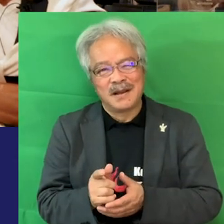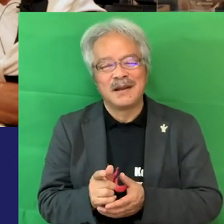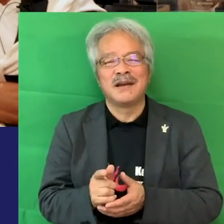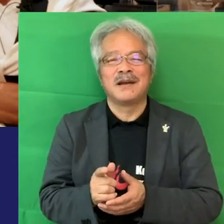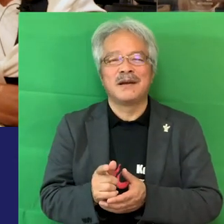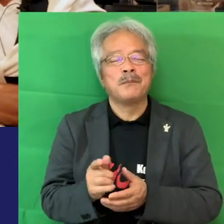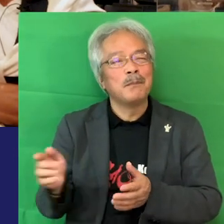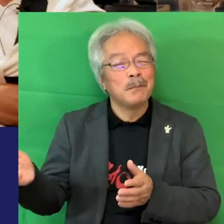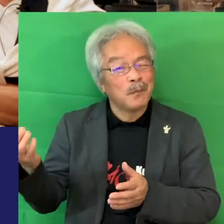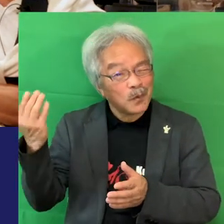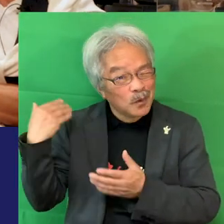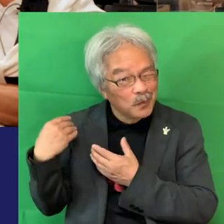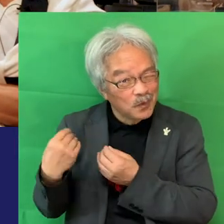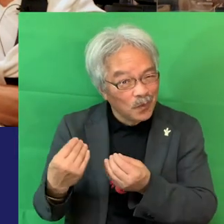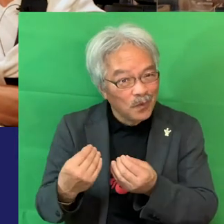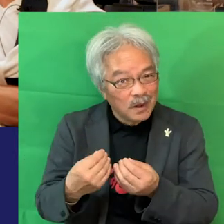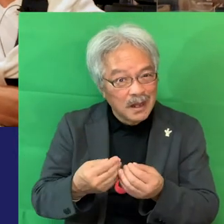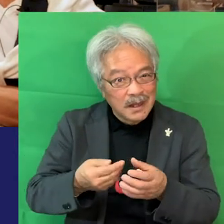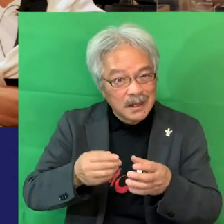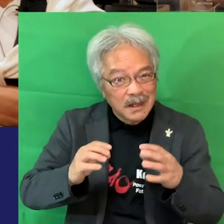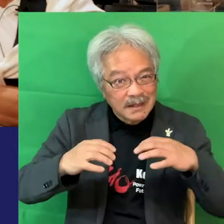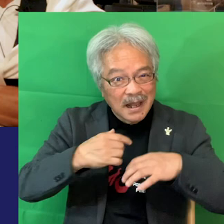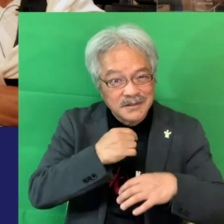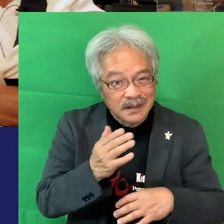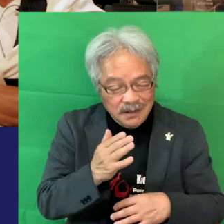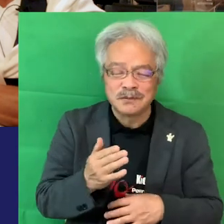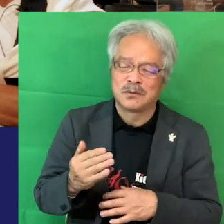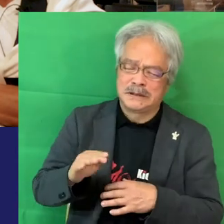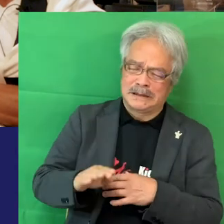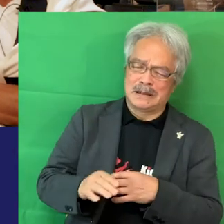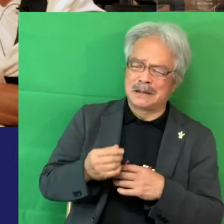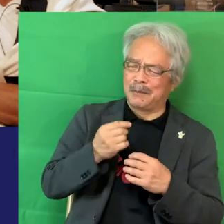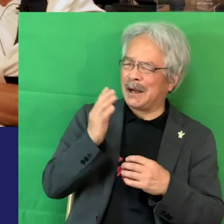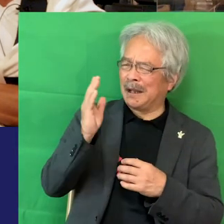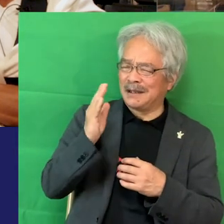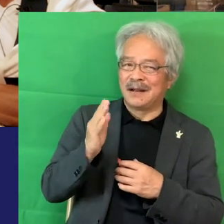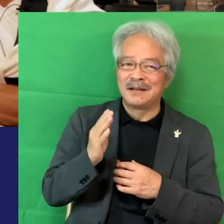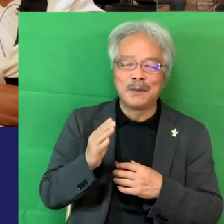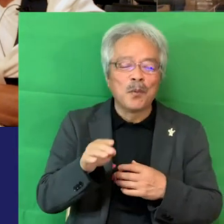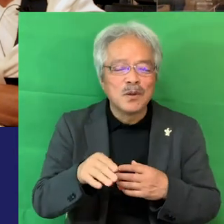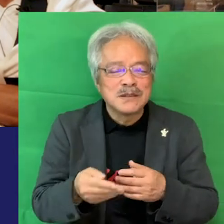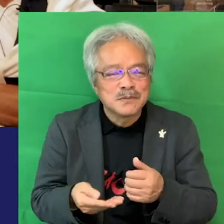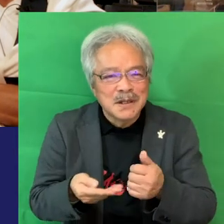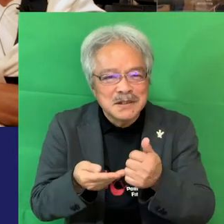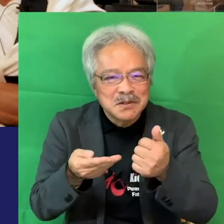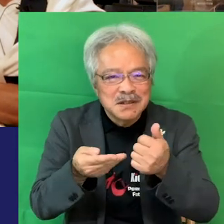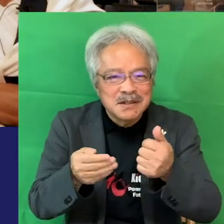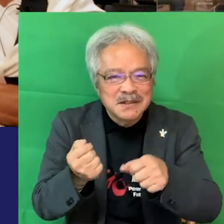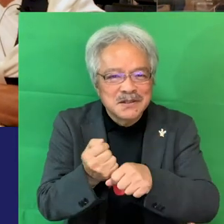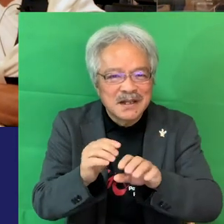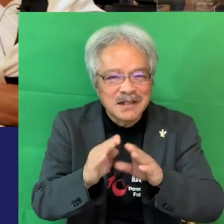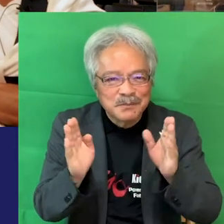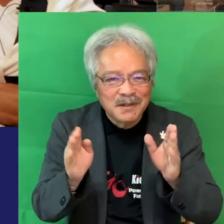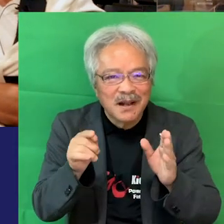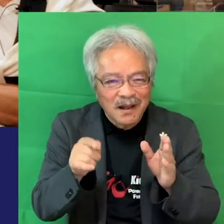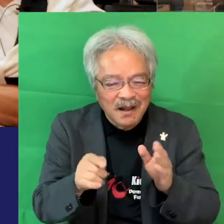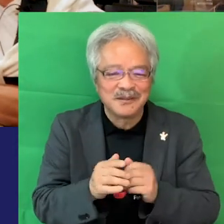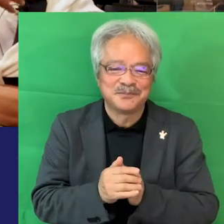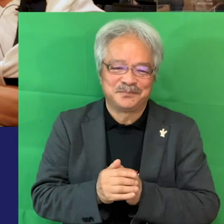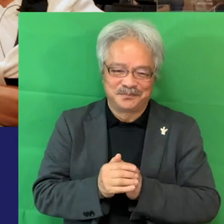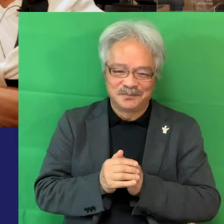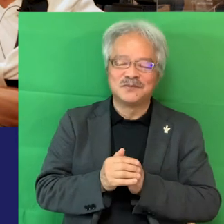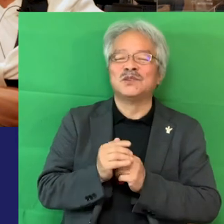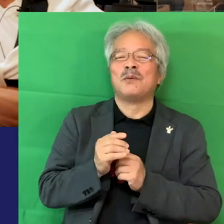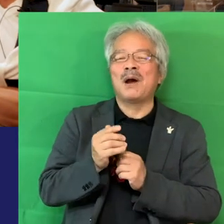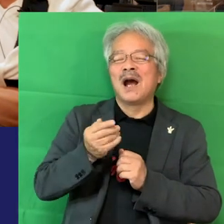そんな好きじゃなかったでしょ子供のの頃大きく野菜が食べかったそれが作り始めたらこんなウメインだ、と食